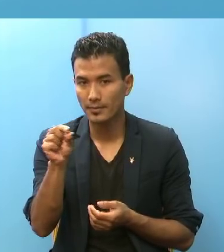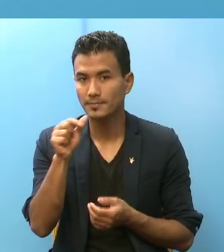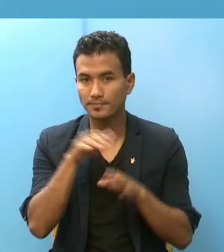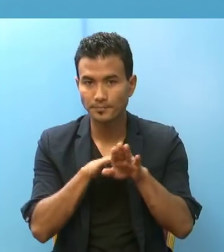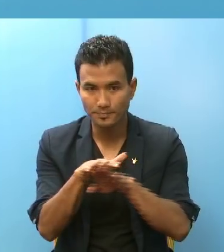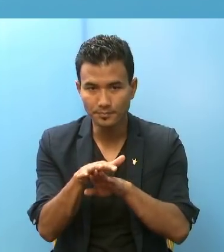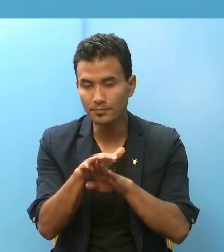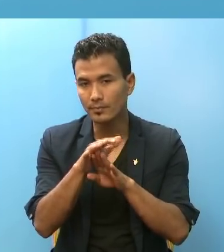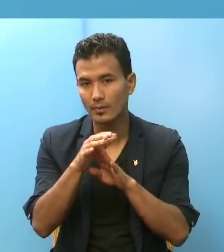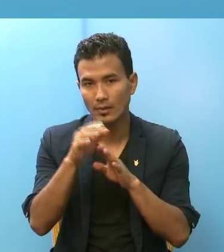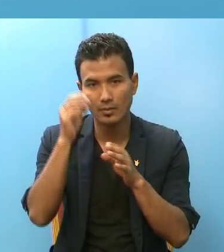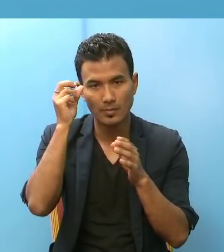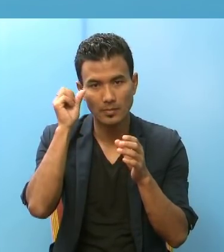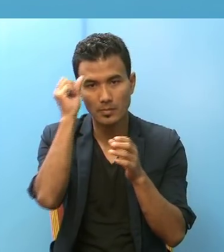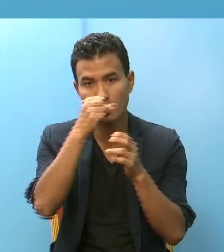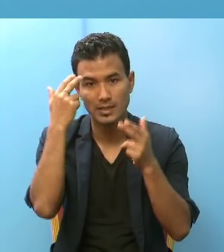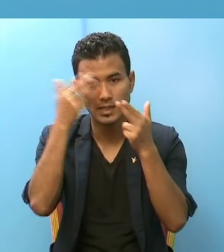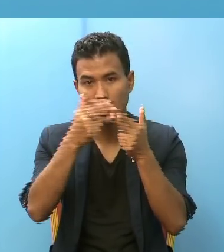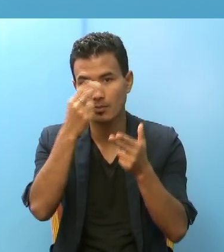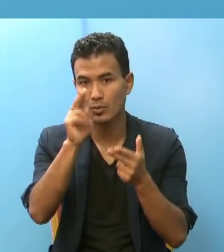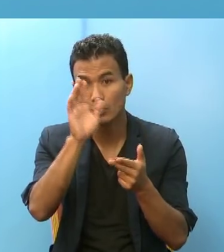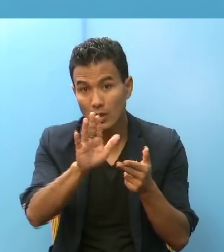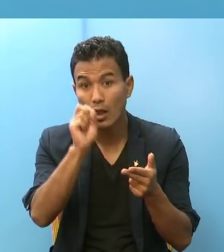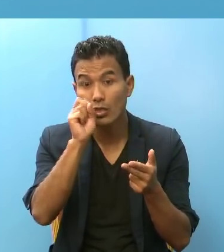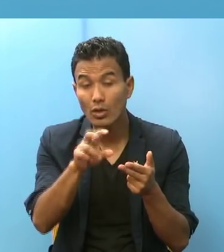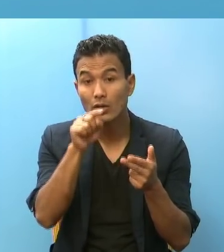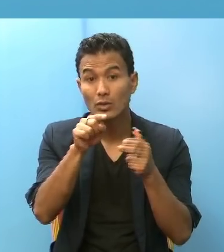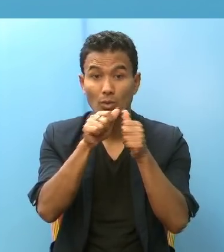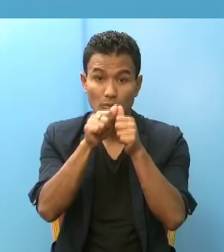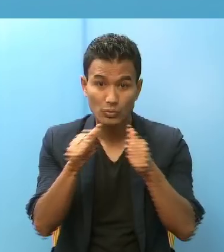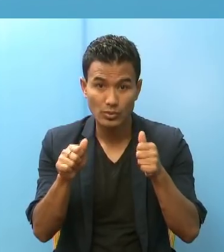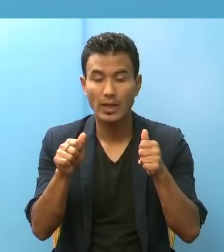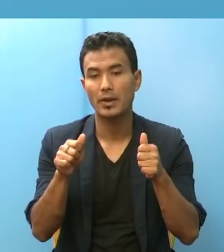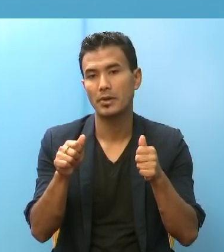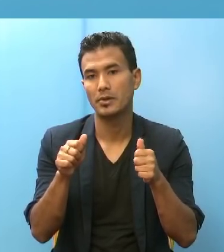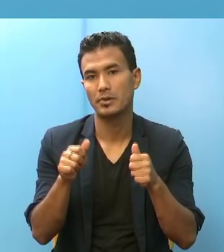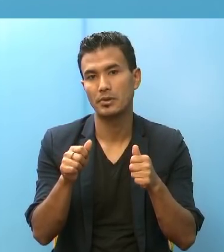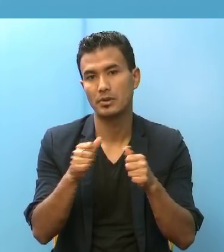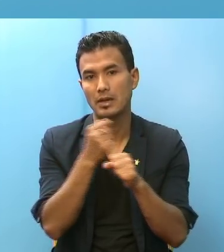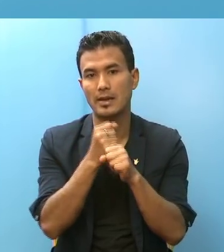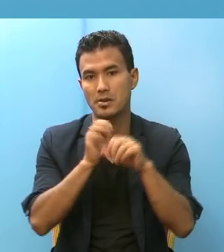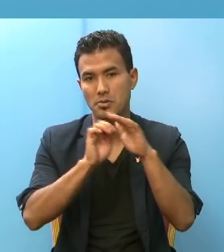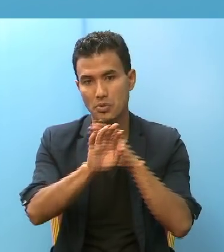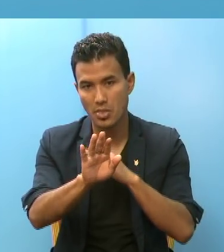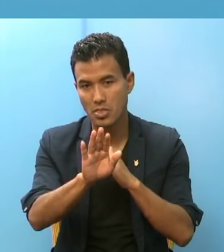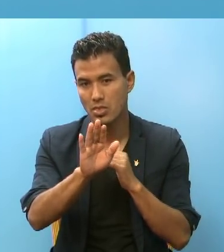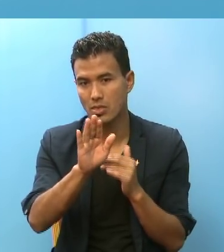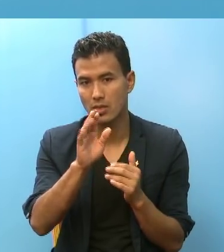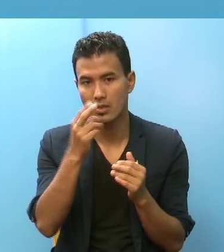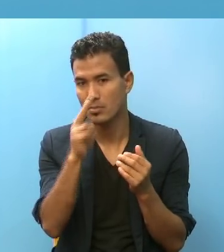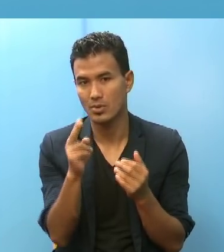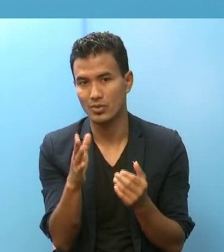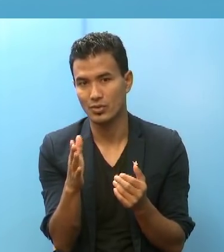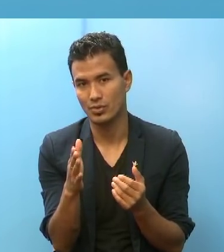आइडेंटिफाई भई सक्या चाहिए तर त्यो अनुसार को कारहन वहन चाहिए नभाय को